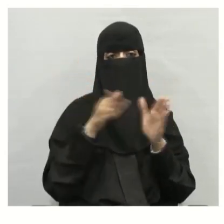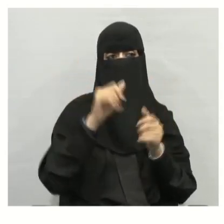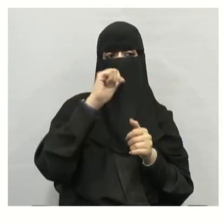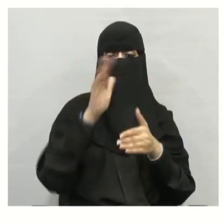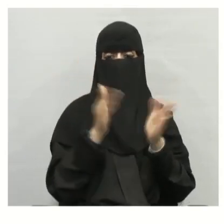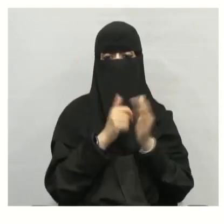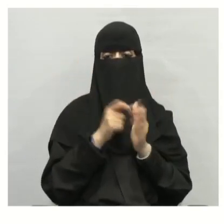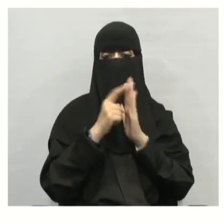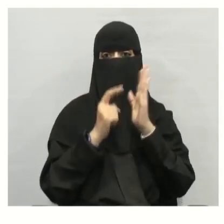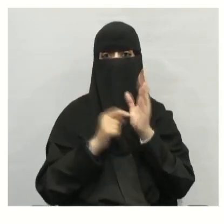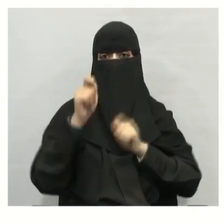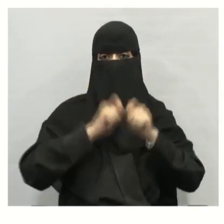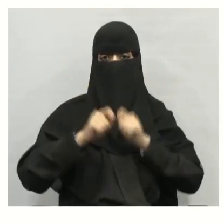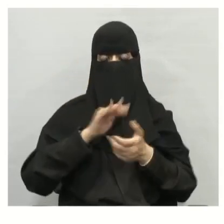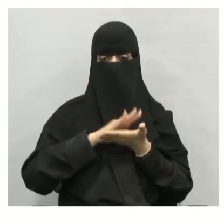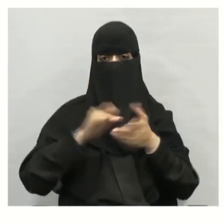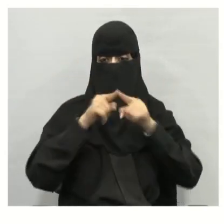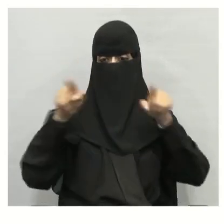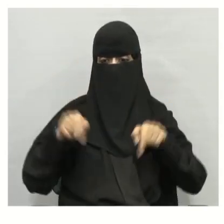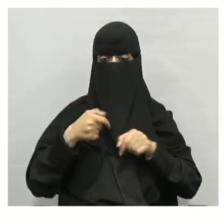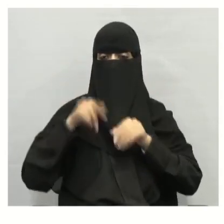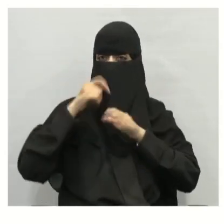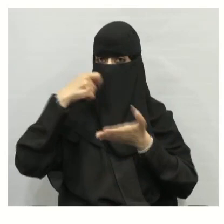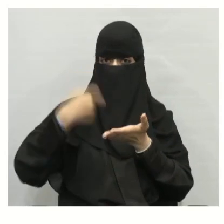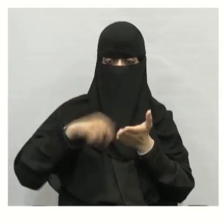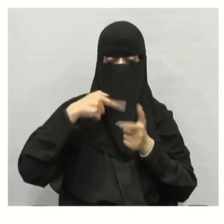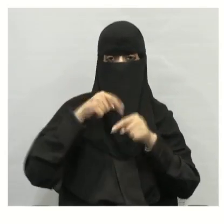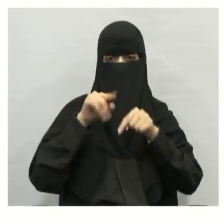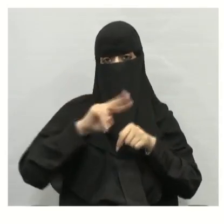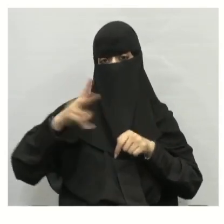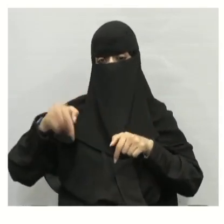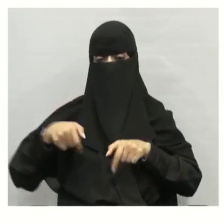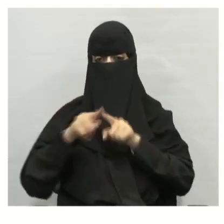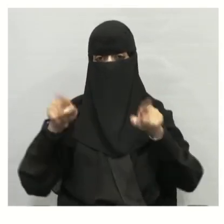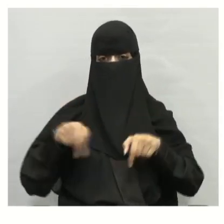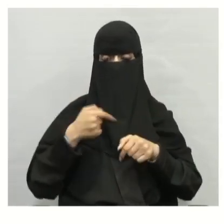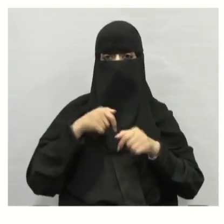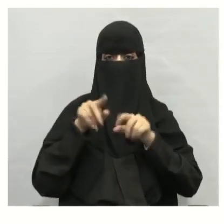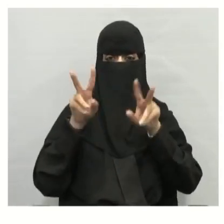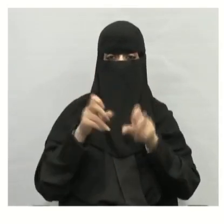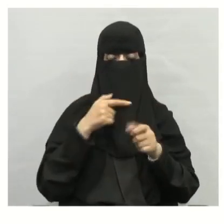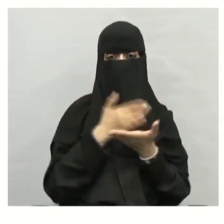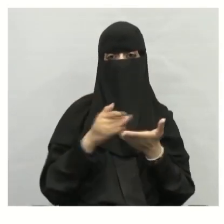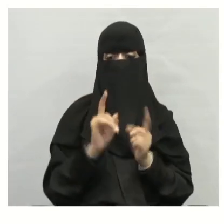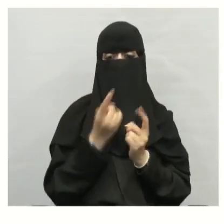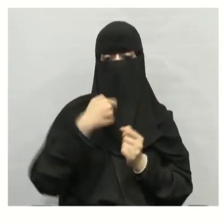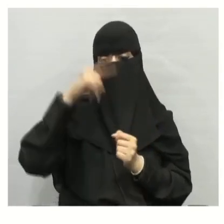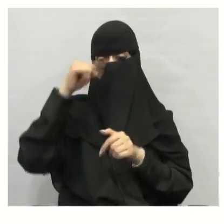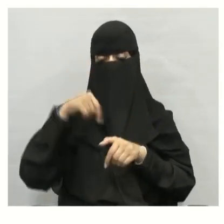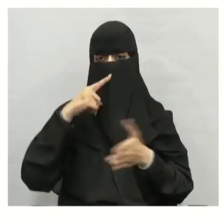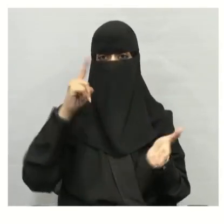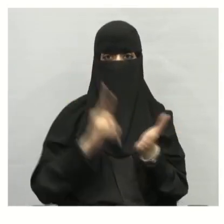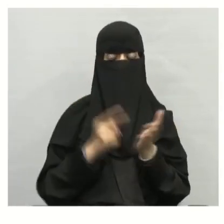قوانين استخدام الأراضي فرضت عدة قوانين لحماية الأراضي والحد من تدمير المواطن الطبيعية مثل